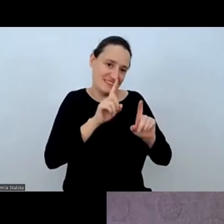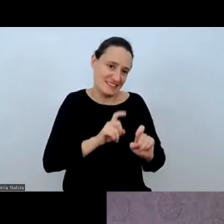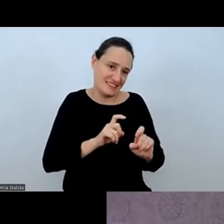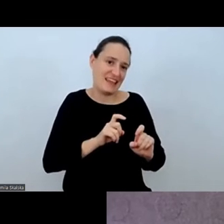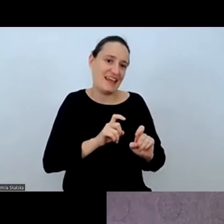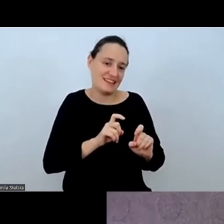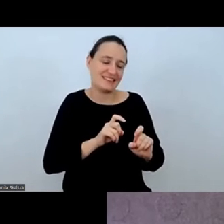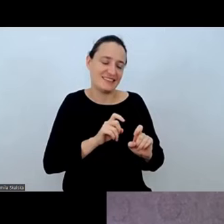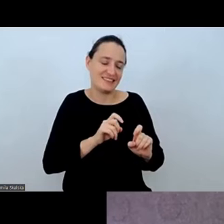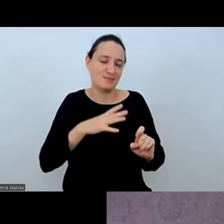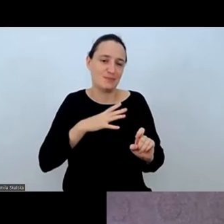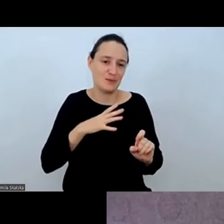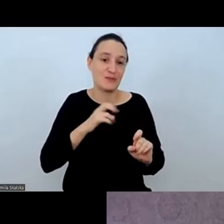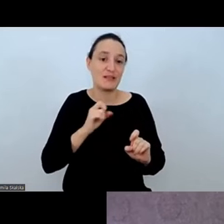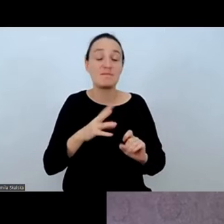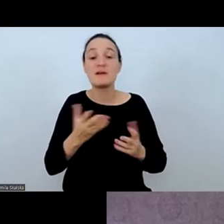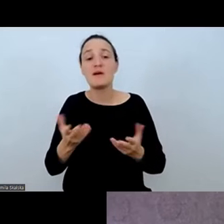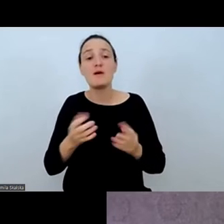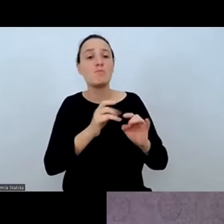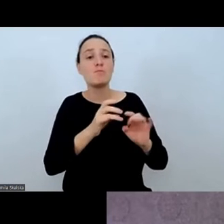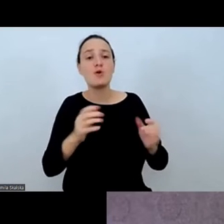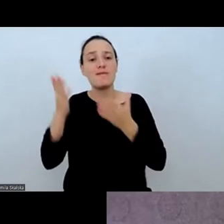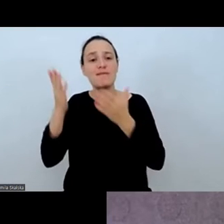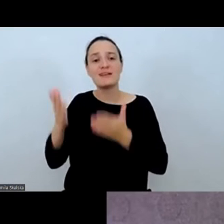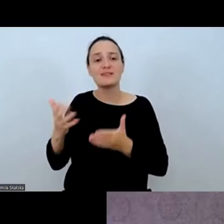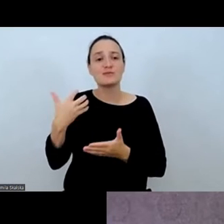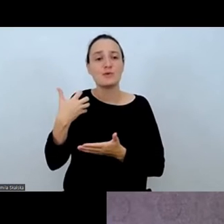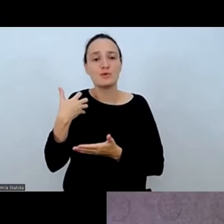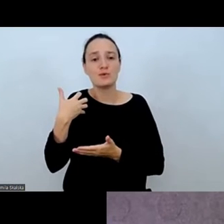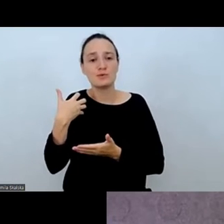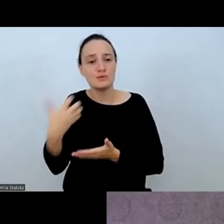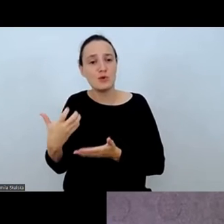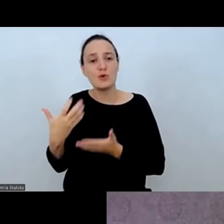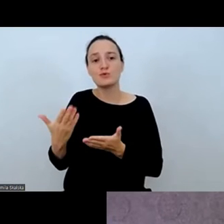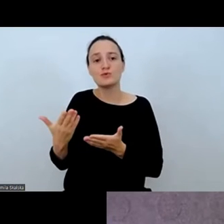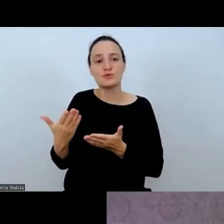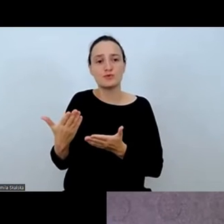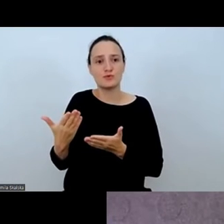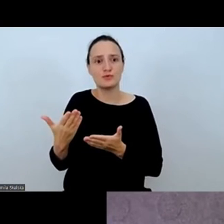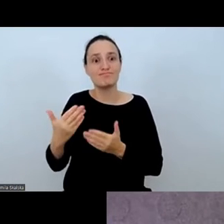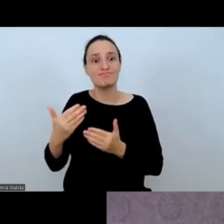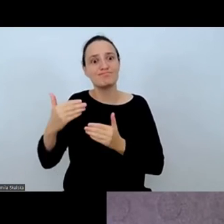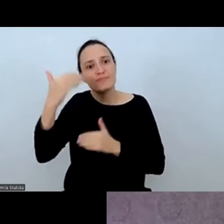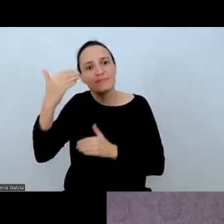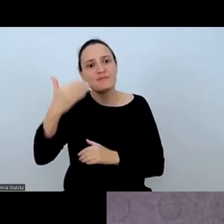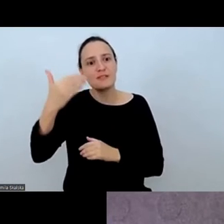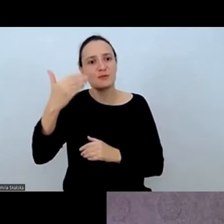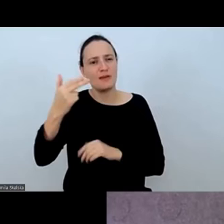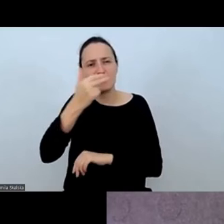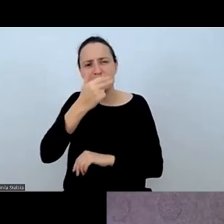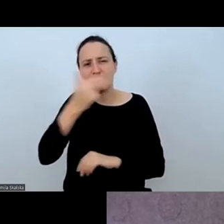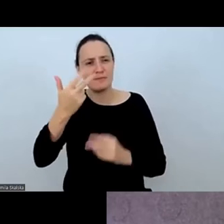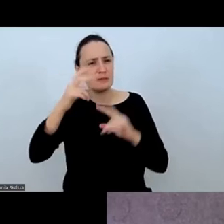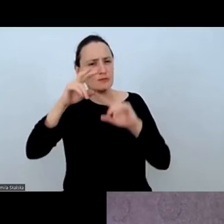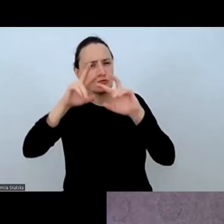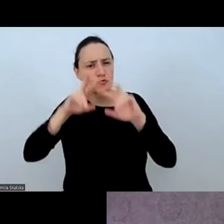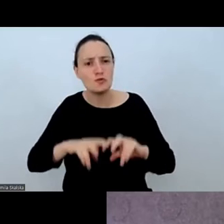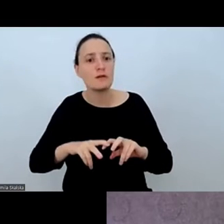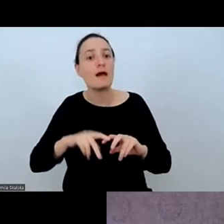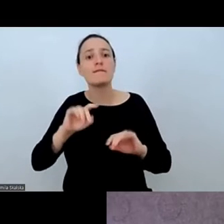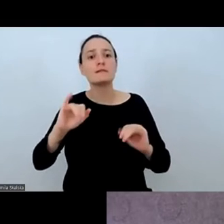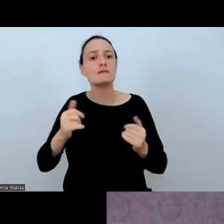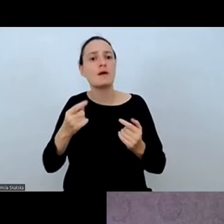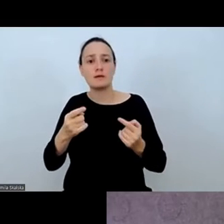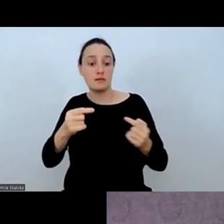Pani profesor Thyselius dzisiaj przedstawi nam fascynujący temat. Będzie mówiła o procesach